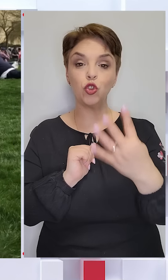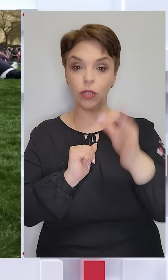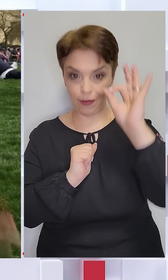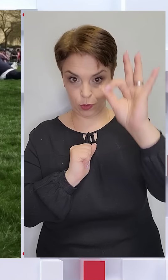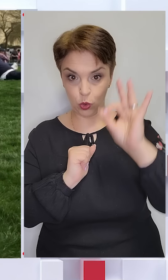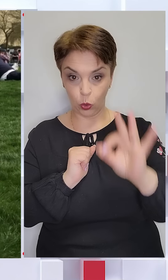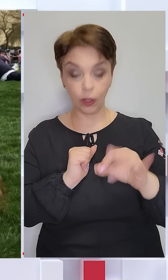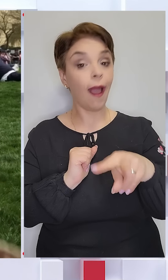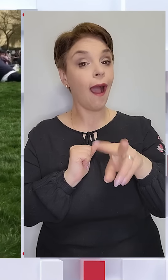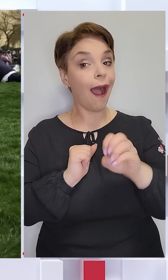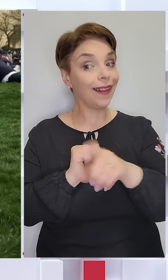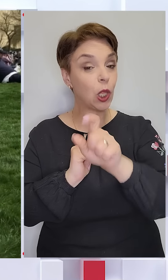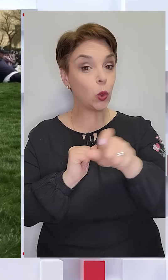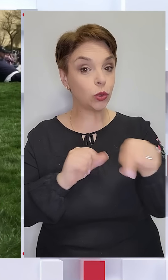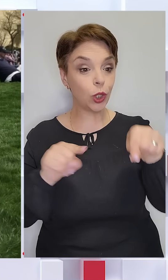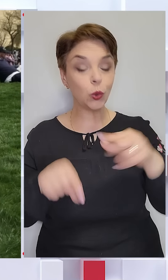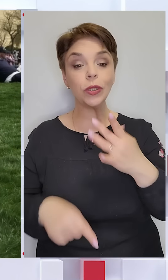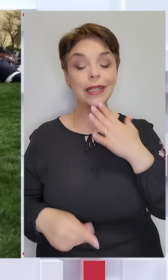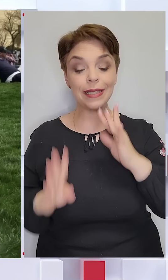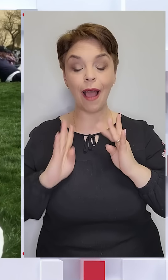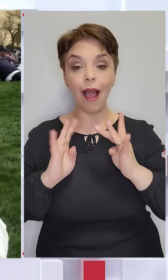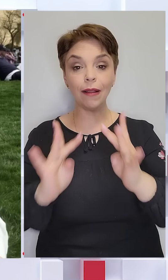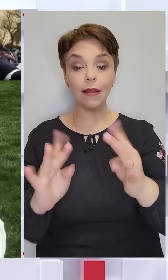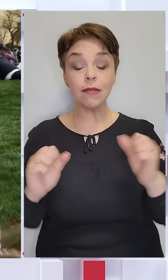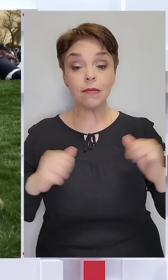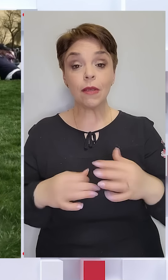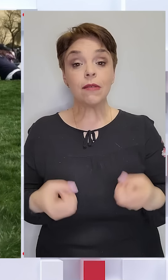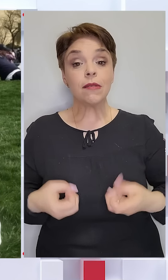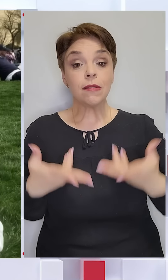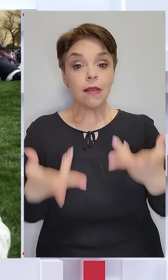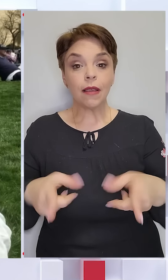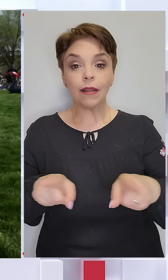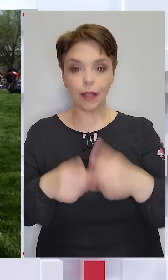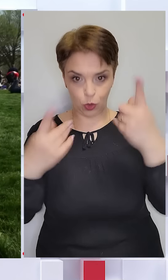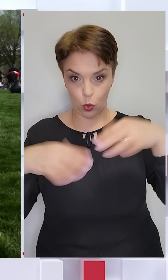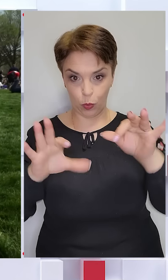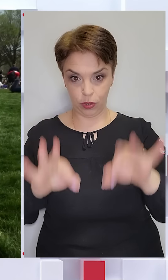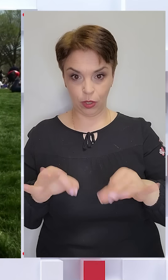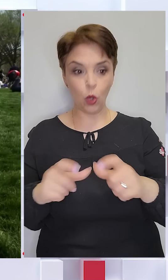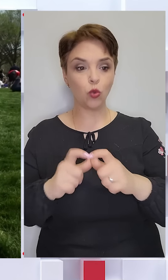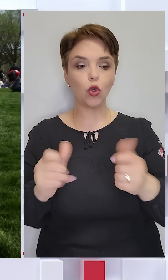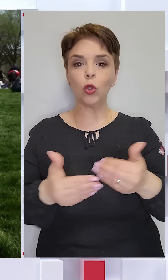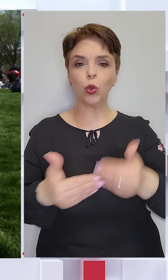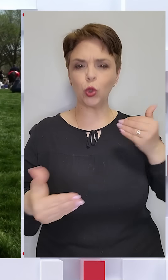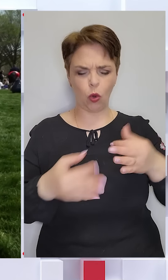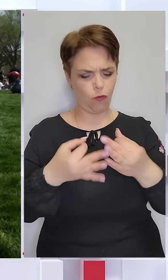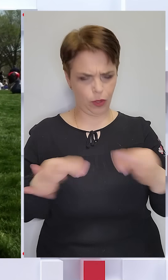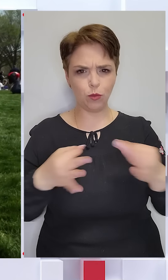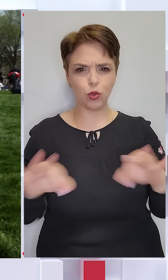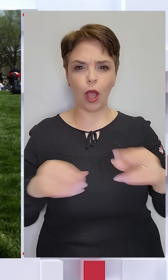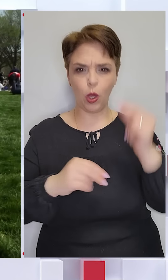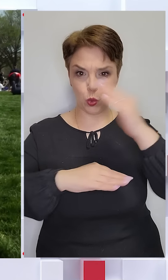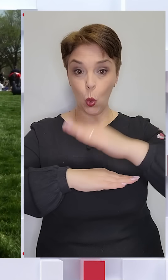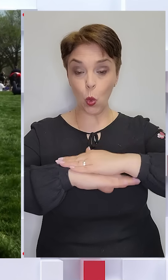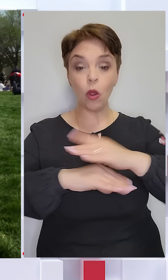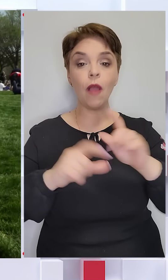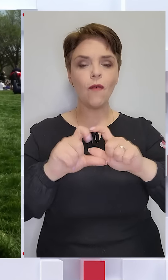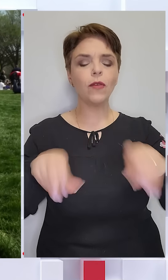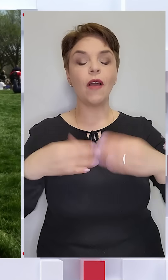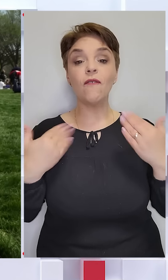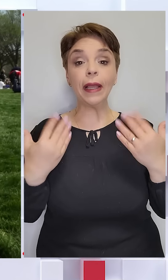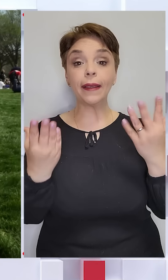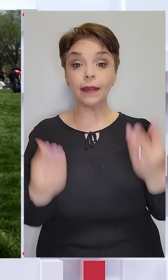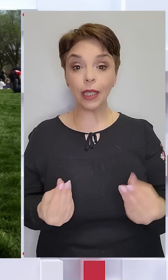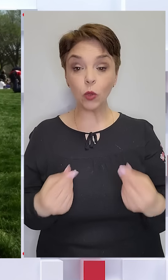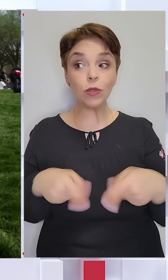відсотка. Але людей тут на національні алеї зібралося стільки, наче на всі 100. У школах достроково відпускають за руки, в офісах дають вихідний,